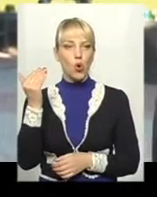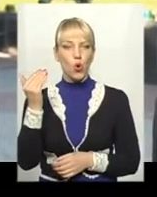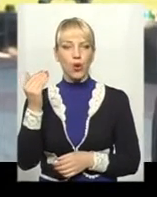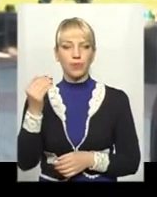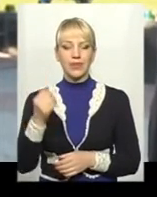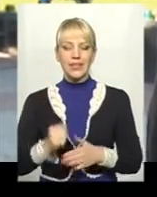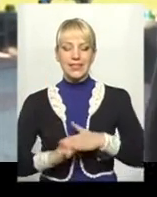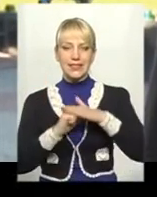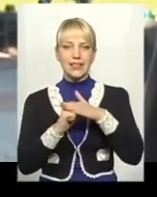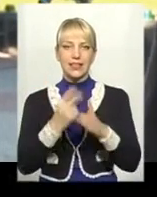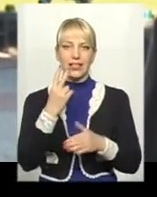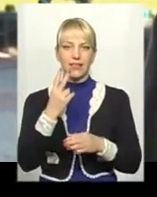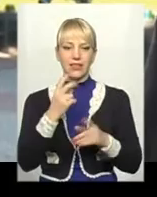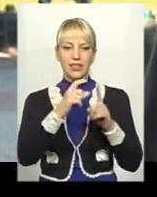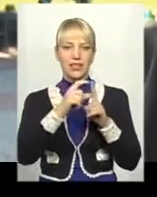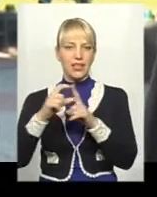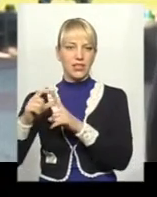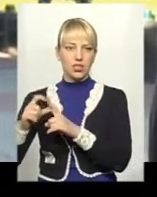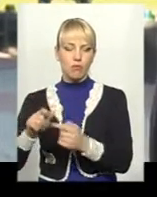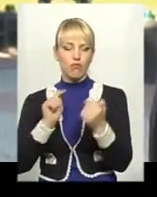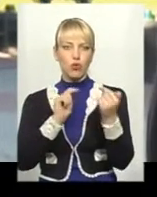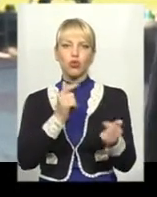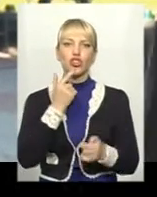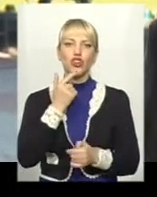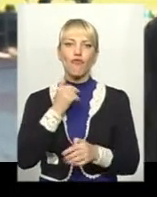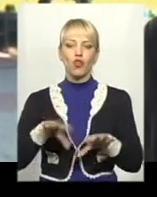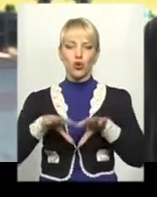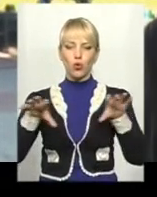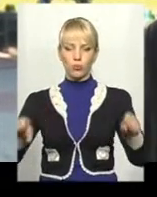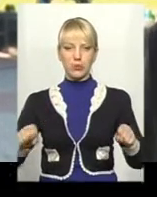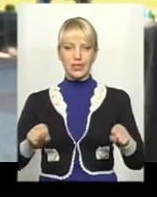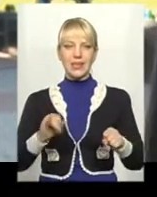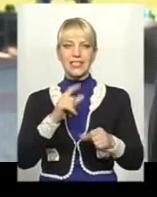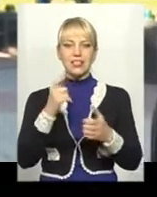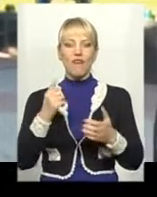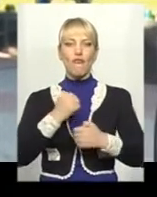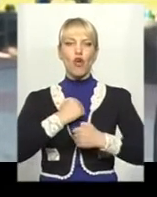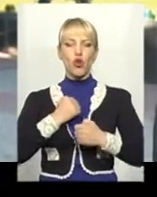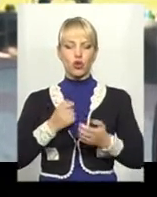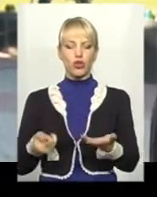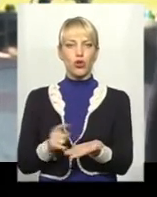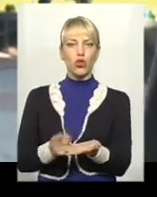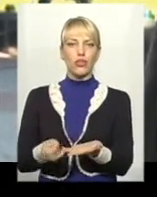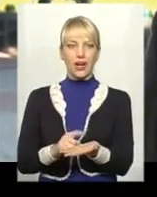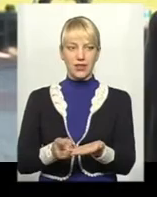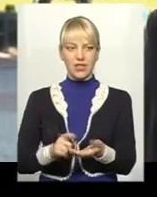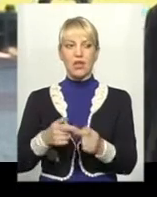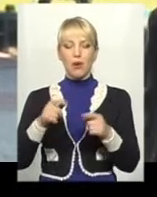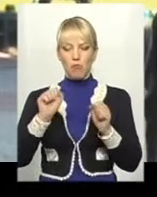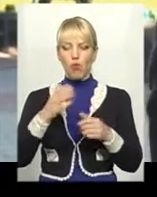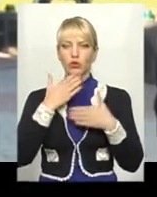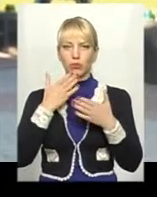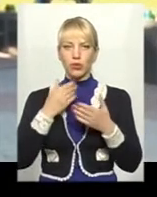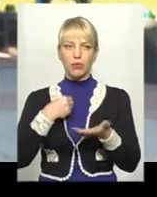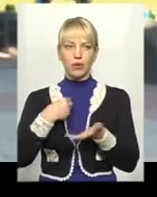дві речі проти червоних окупантів і з воєнного нотатника, в інтернеті це можна взяти, я вже не кажу, що